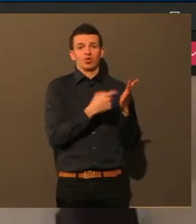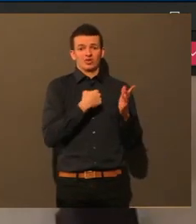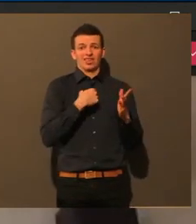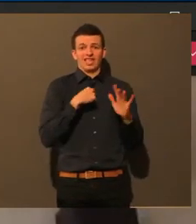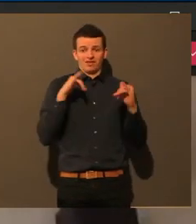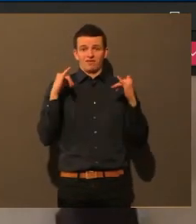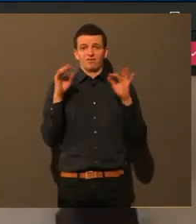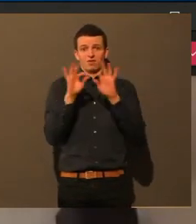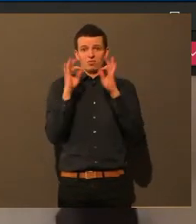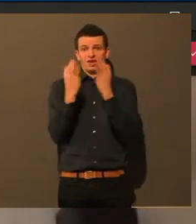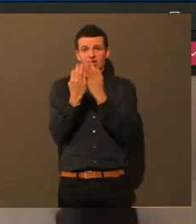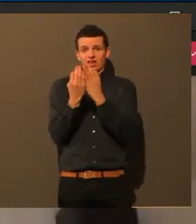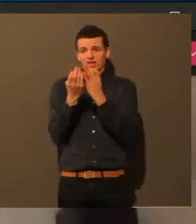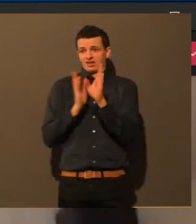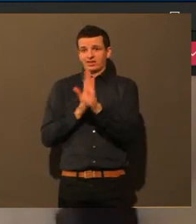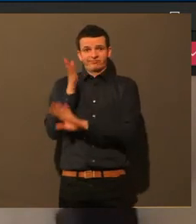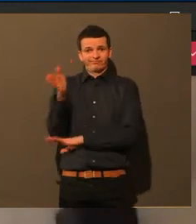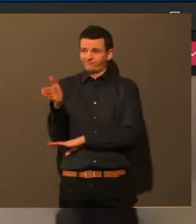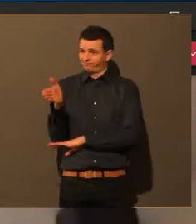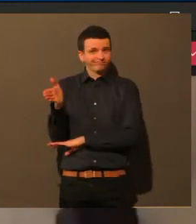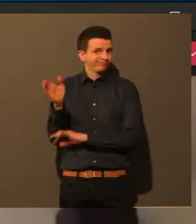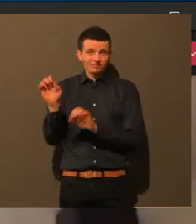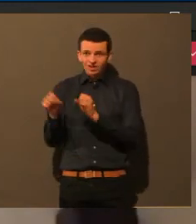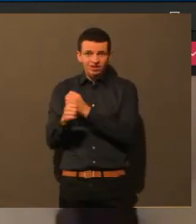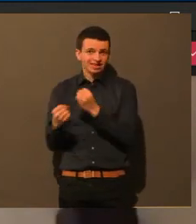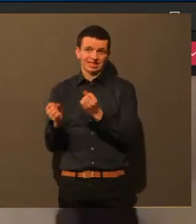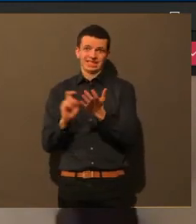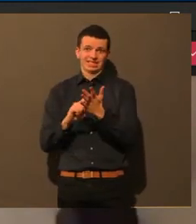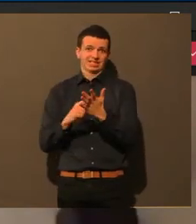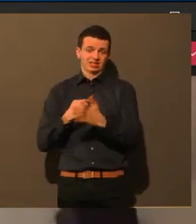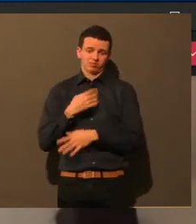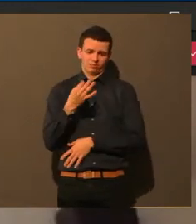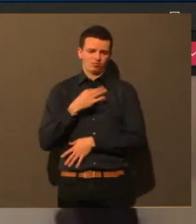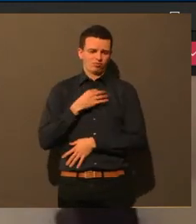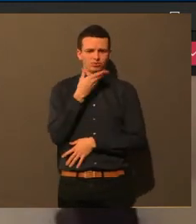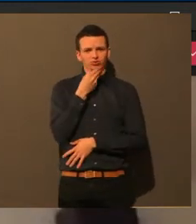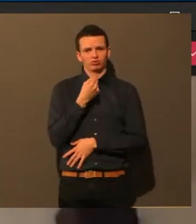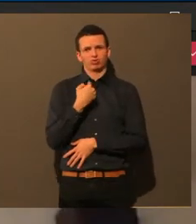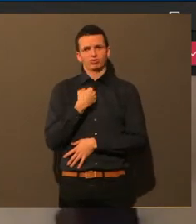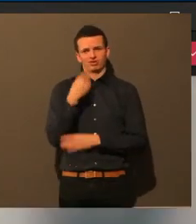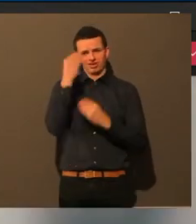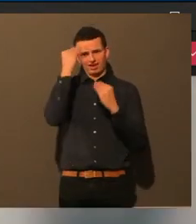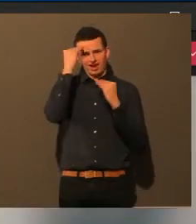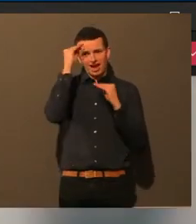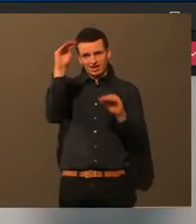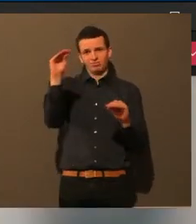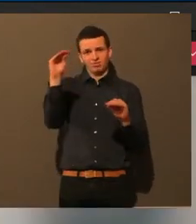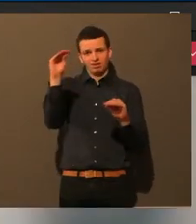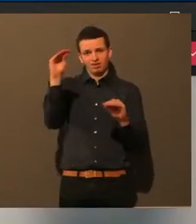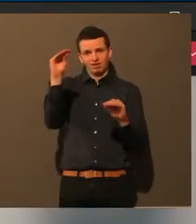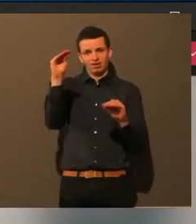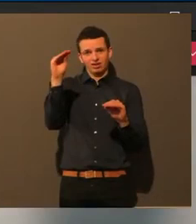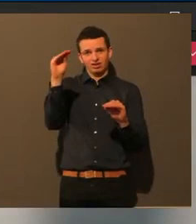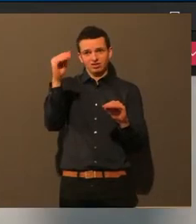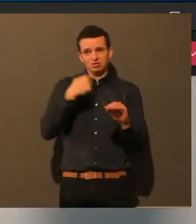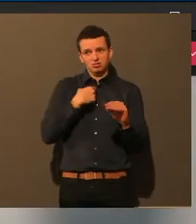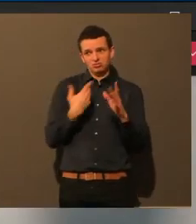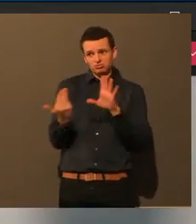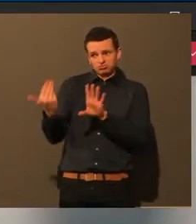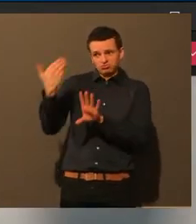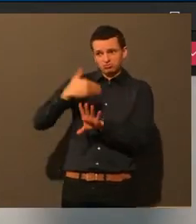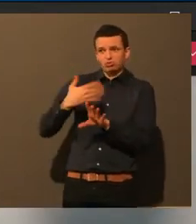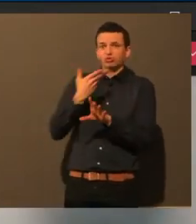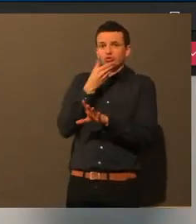Klar würde ich mich über einen Weihnachtsgruß oder ein kleines Geschenk freuen, aber persönlich findet er, dass es Wichtigeres gibt. Aber es ist, glaube ich, schon